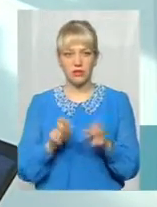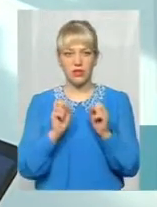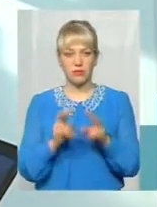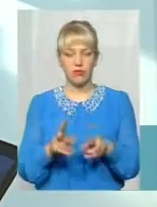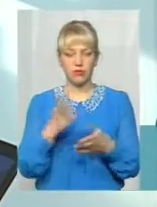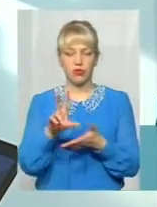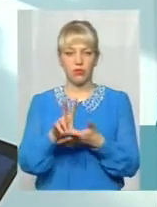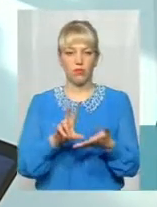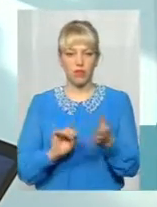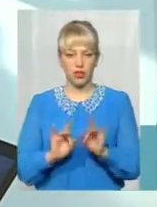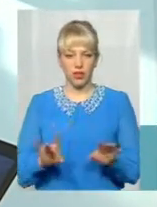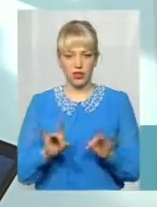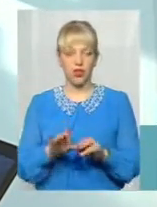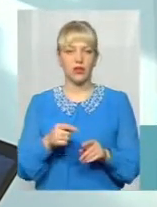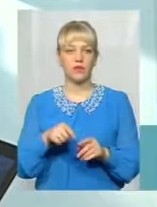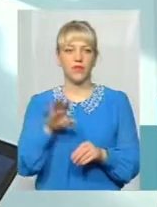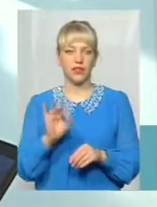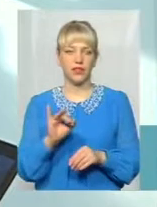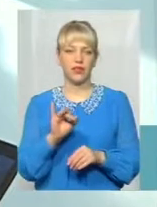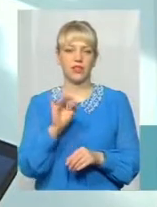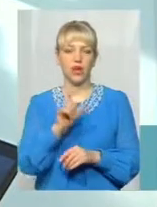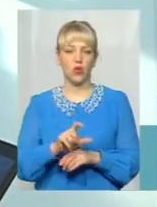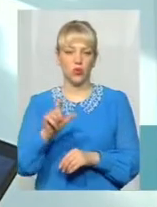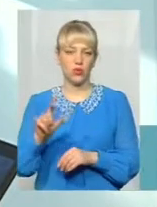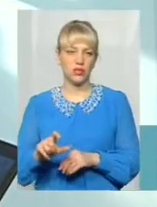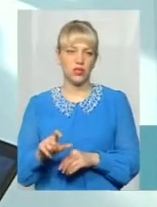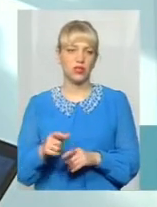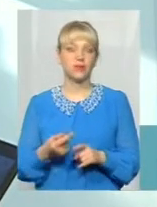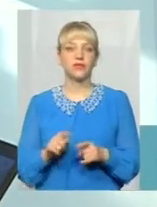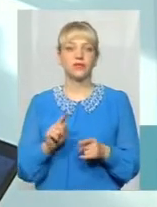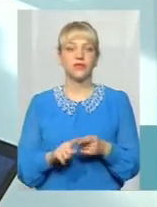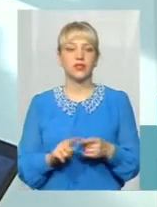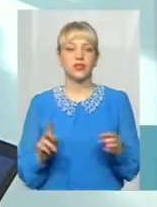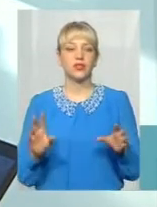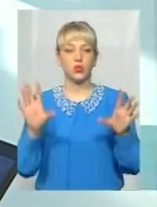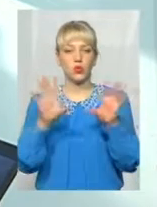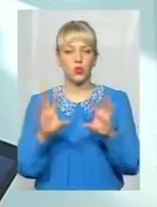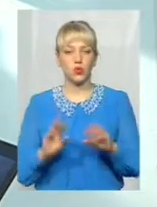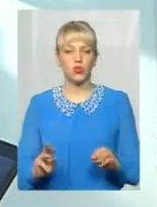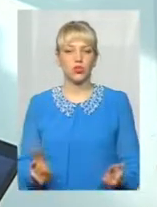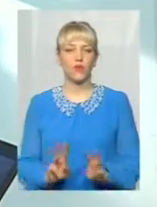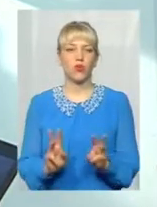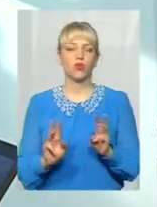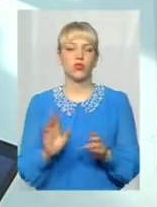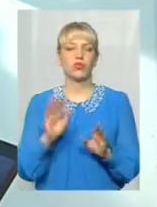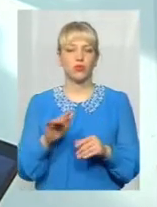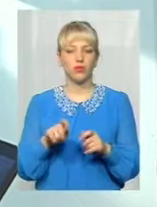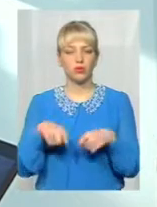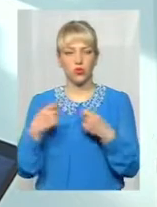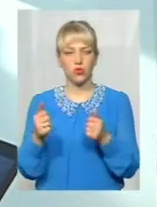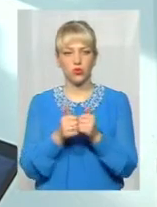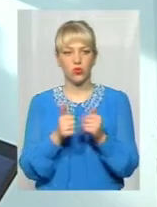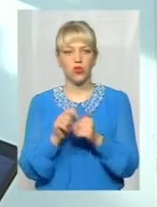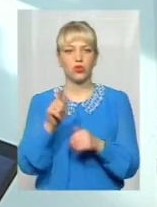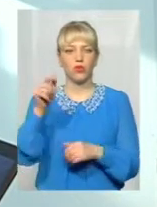того. І воно дійсно трохи діє, і люди тушать ці вогнища, і потім вони переведуть сусідам, щоб приходила